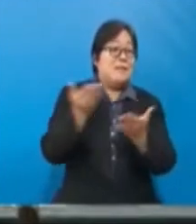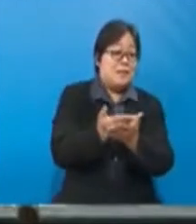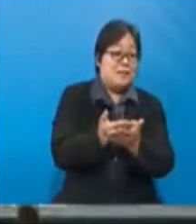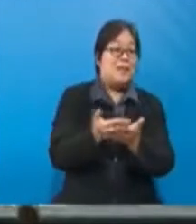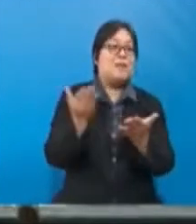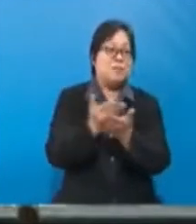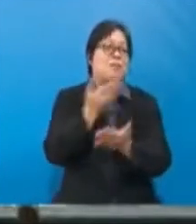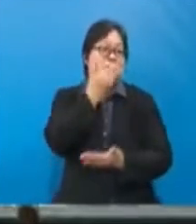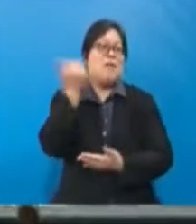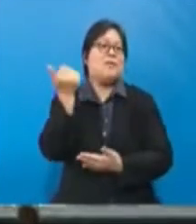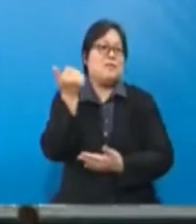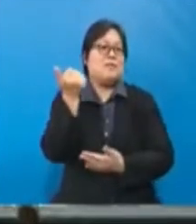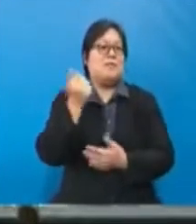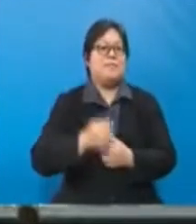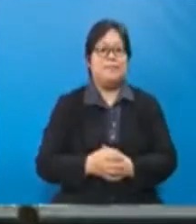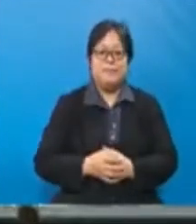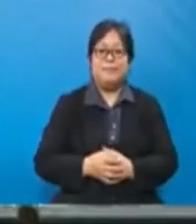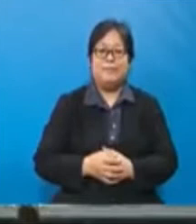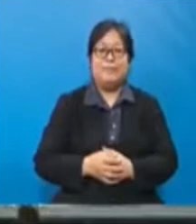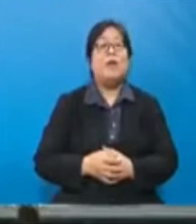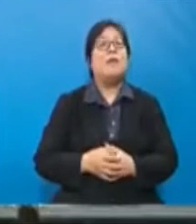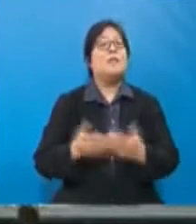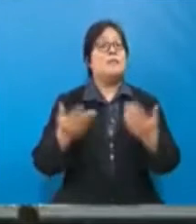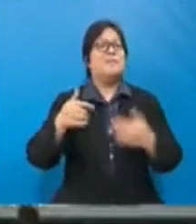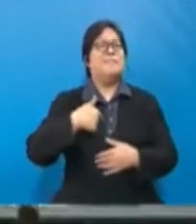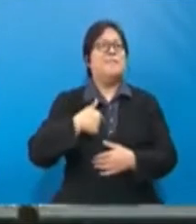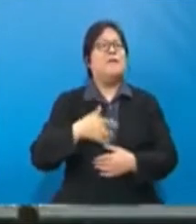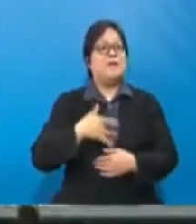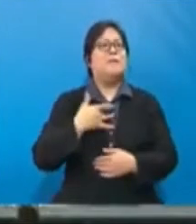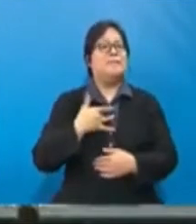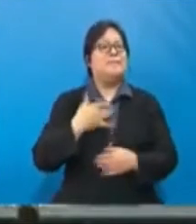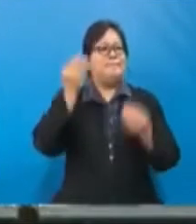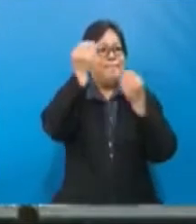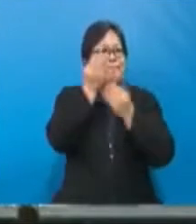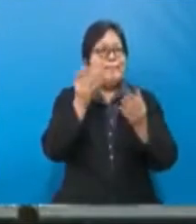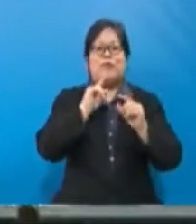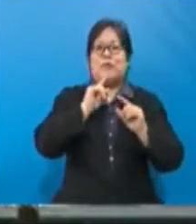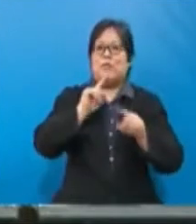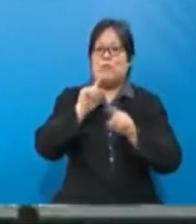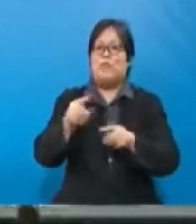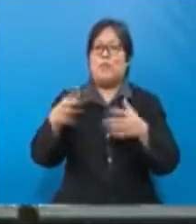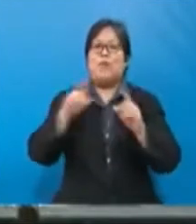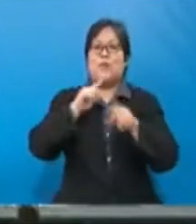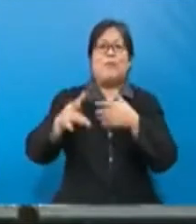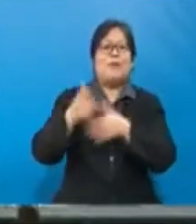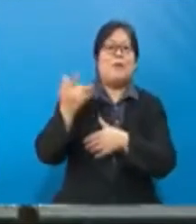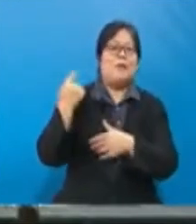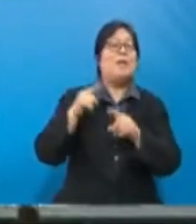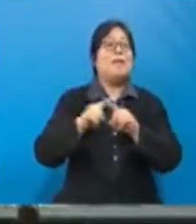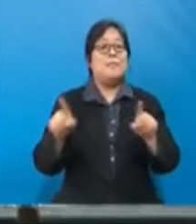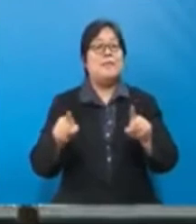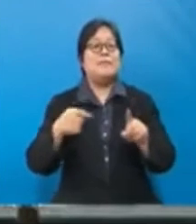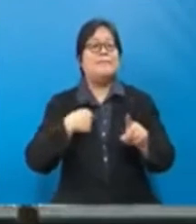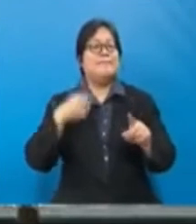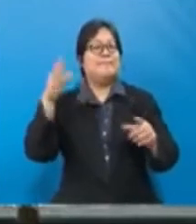tadi adalah cadangan. Cadangan yang terbaik. Dan telah rasa makluman ataupun telah terjawab dalam jawapan asal.